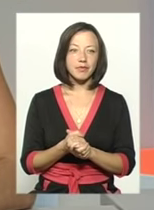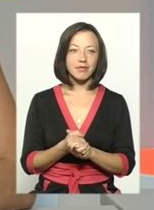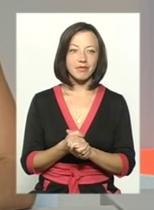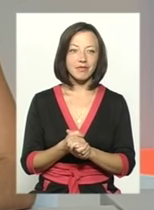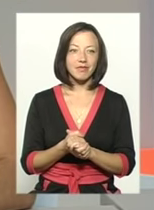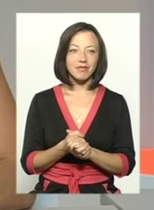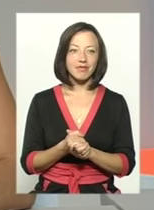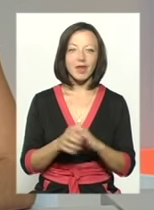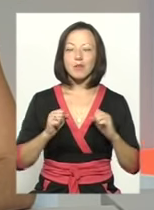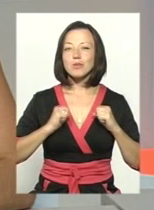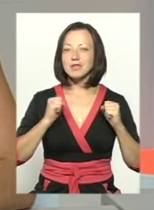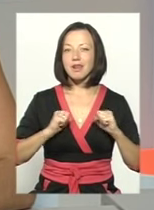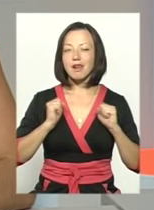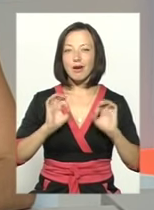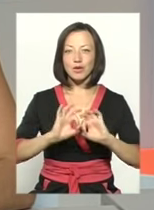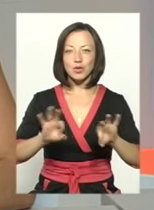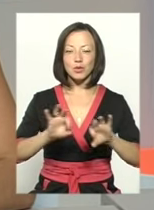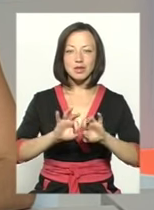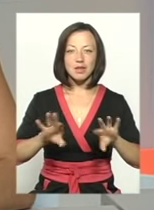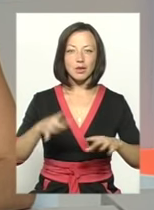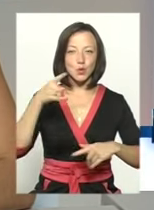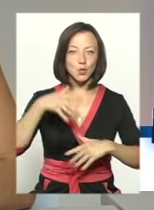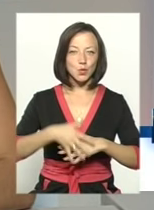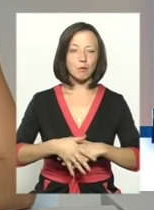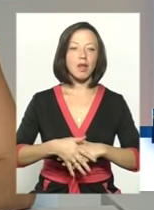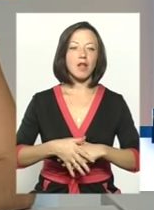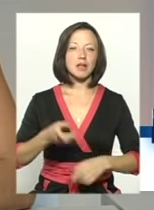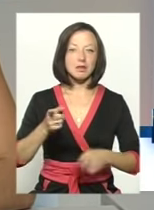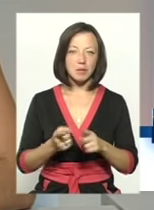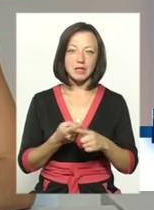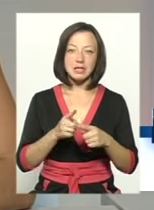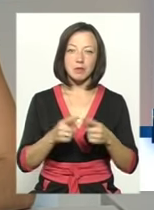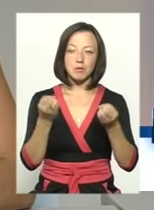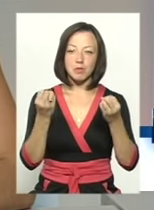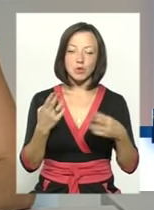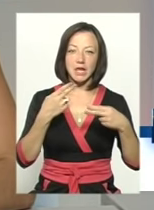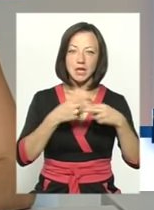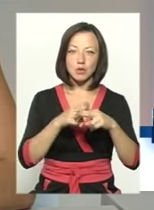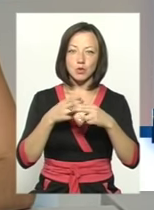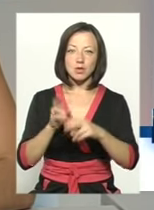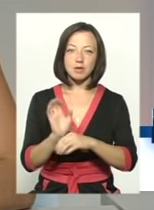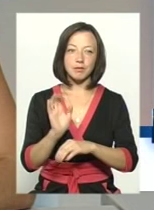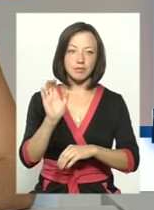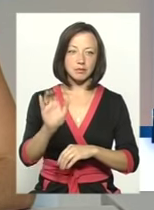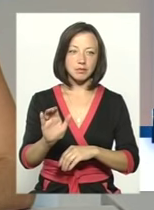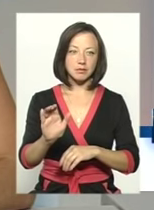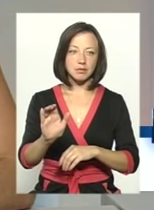так постараюся висловитись зрозуміло. Насправді це просто інструкції, які ми посилаємо